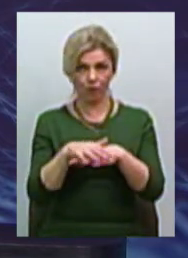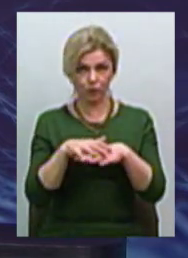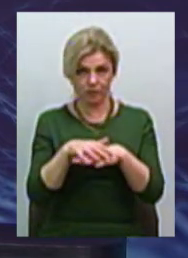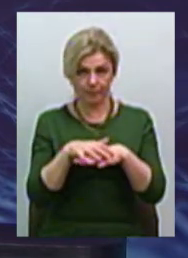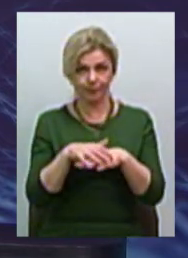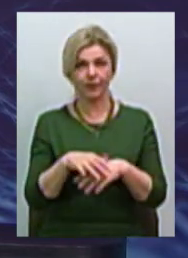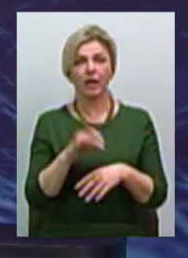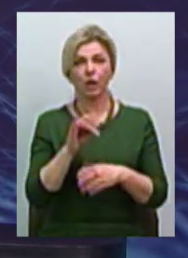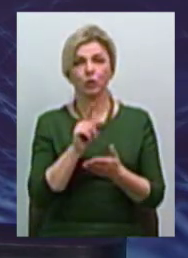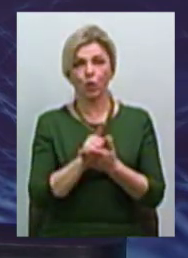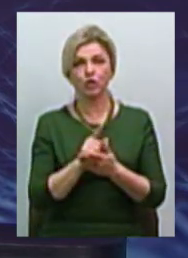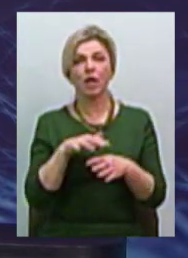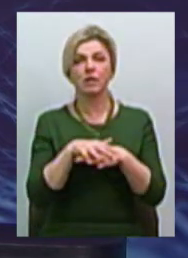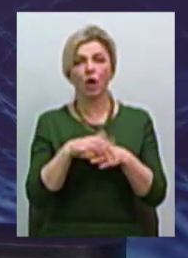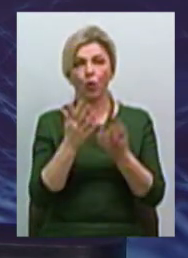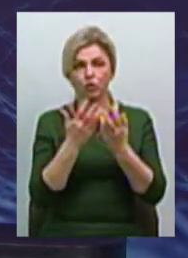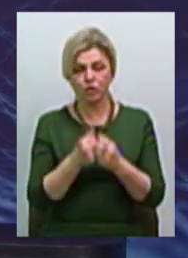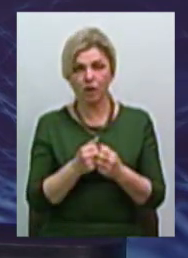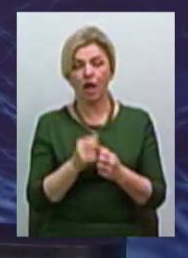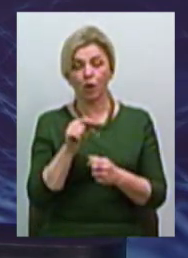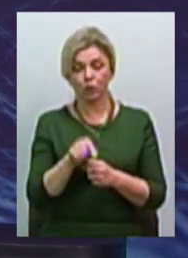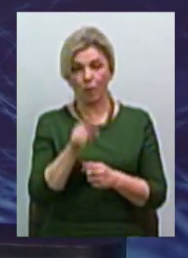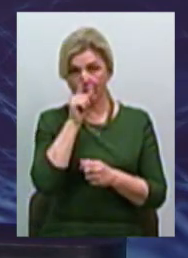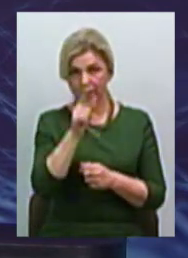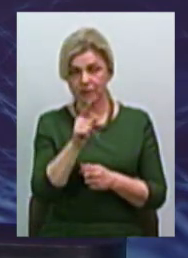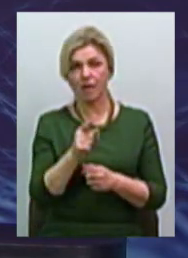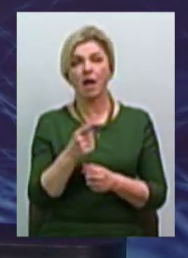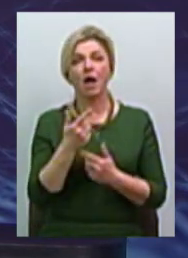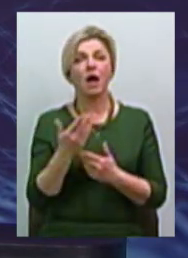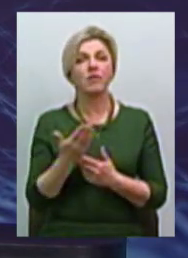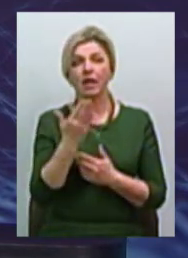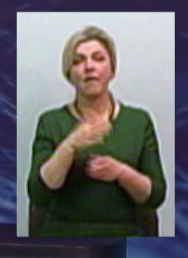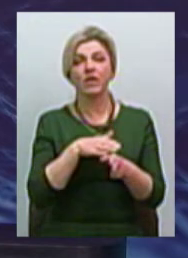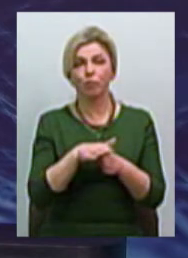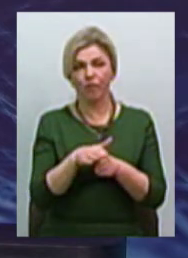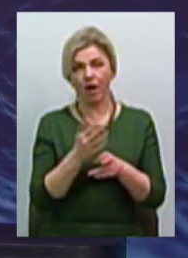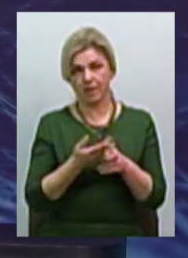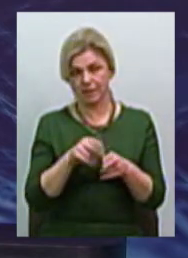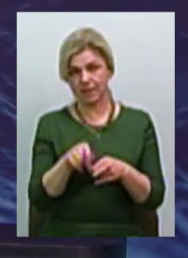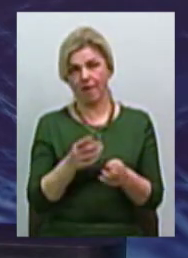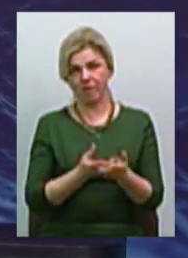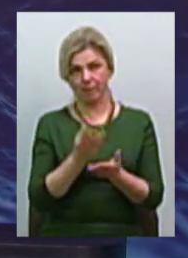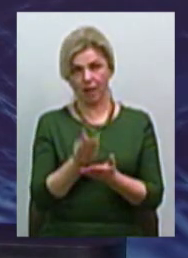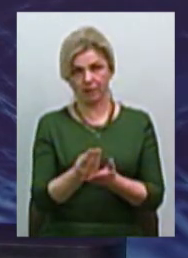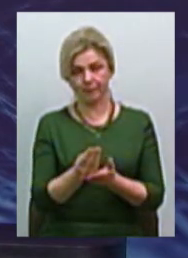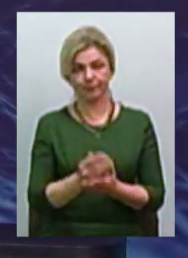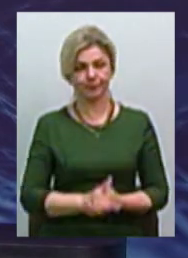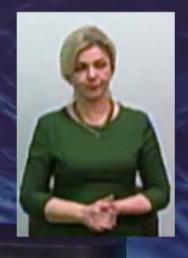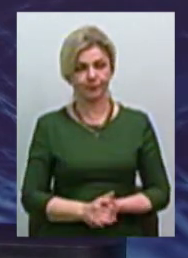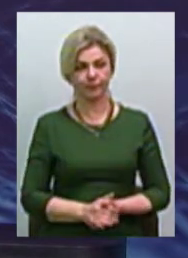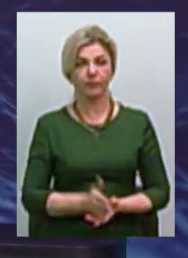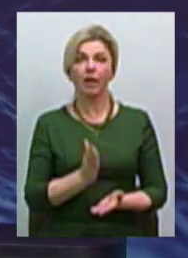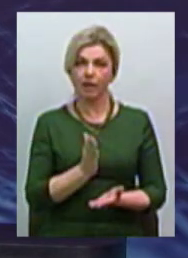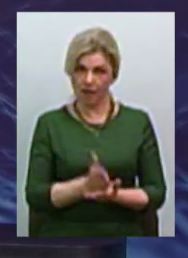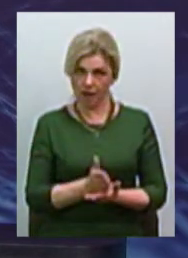Вона нараховується, вона повинна нараховуватися в тому ж самому місяці, в якому відбувається ця виплата. Ну, є